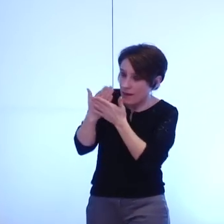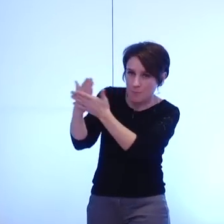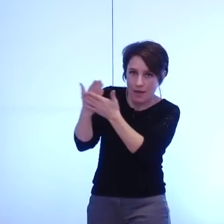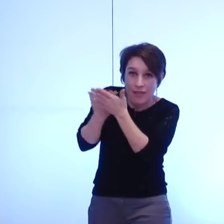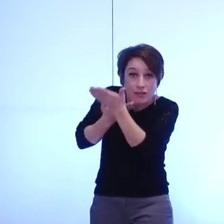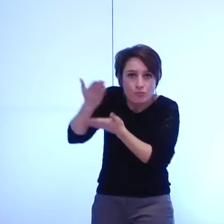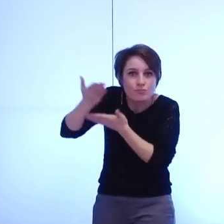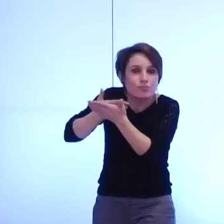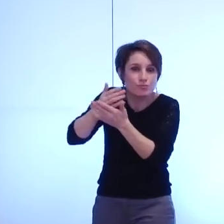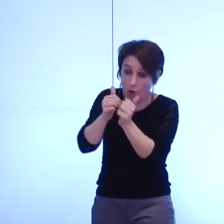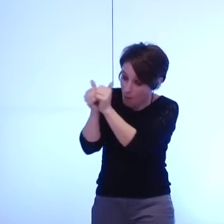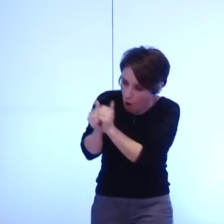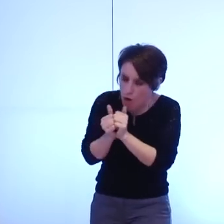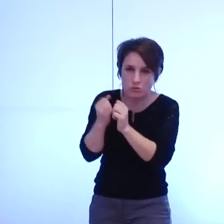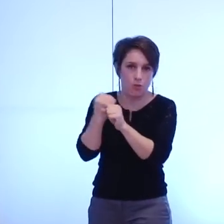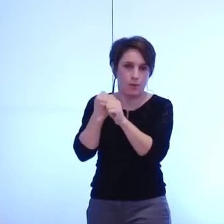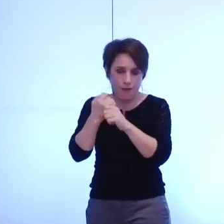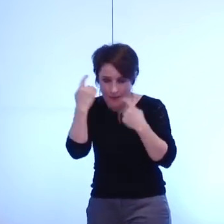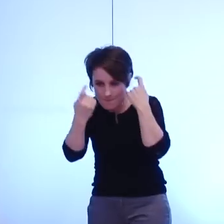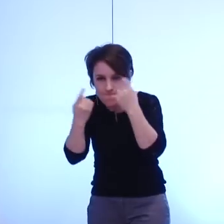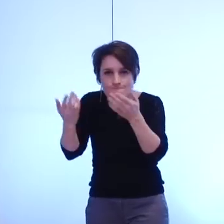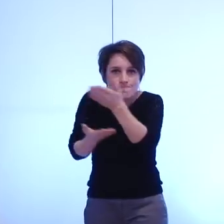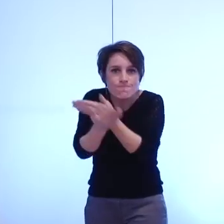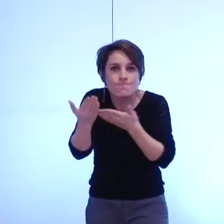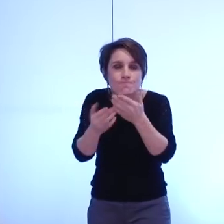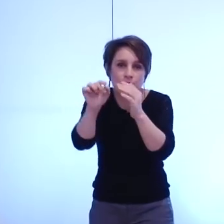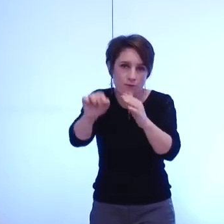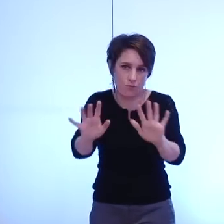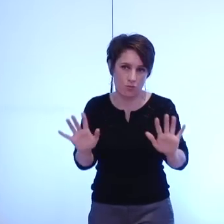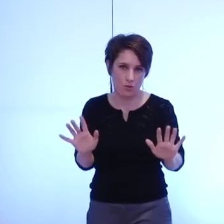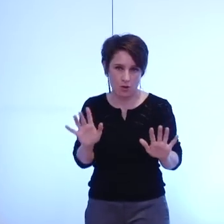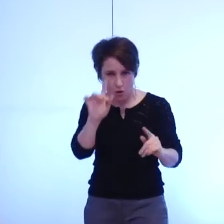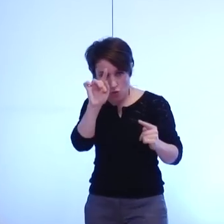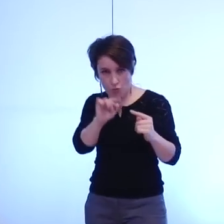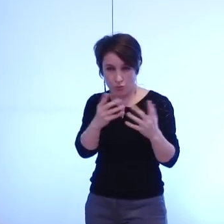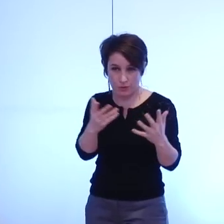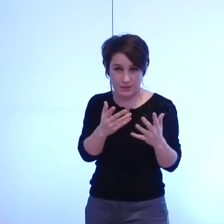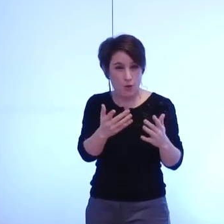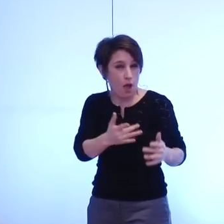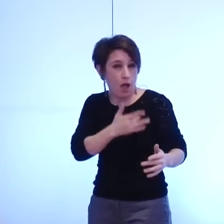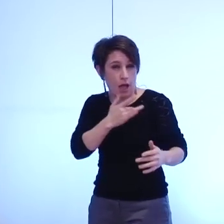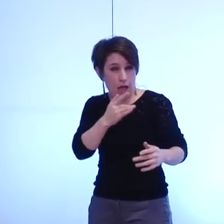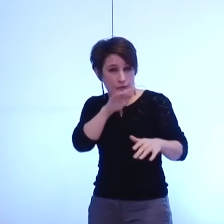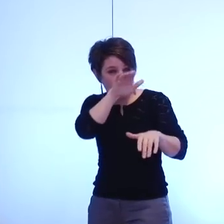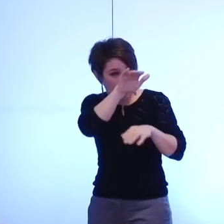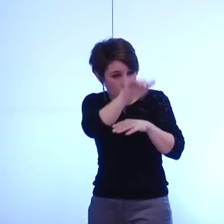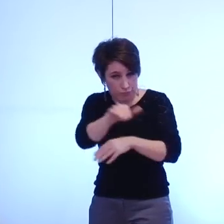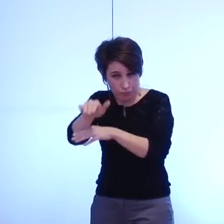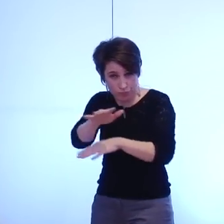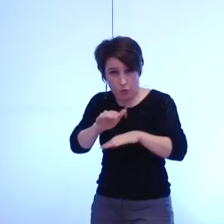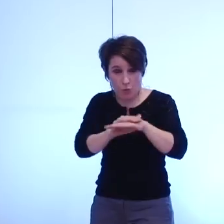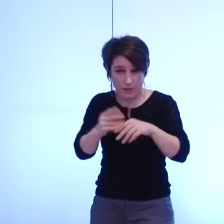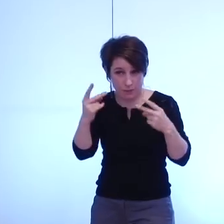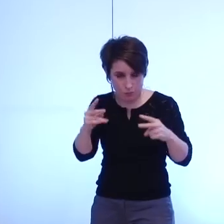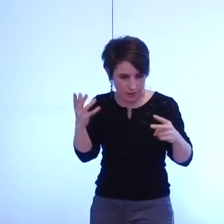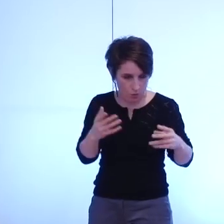métropolitain dans lequel nous devons articuler le mieux possible dans l'intérêt encore une fois des politiques publiques ce que